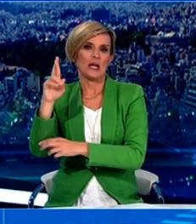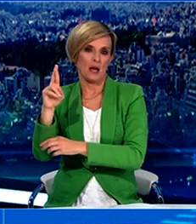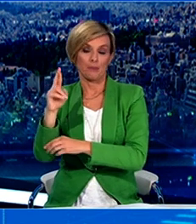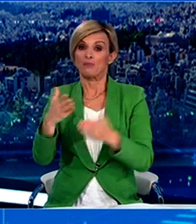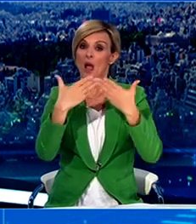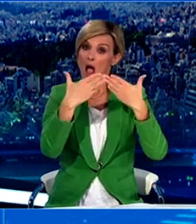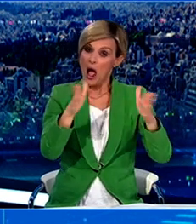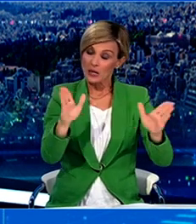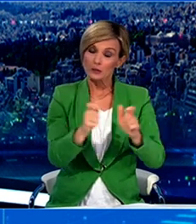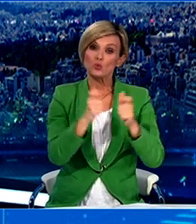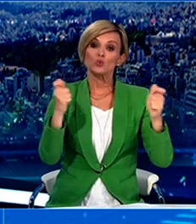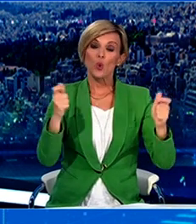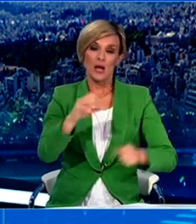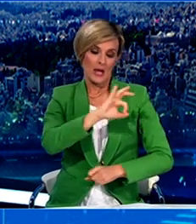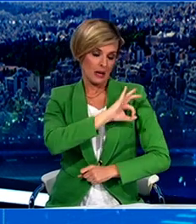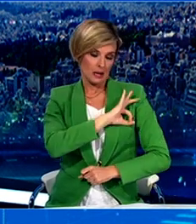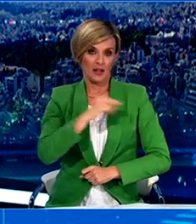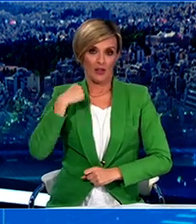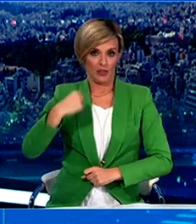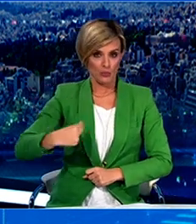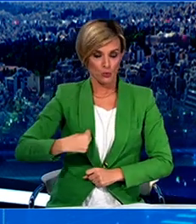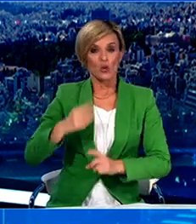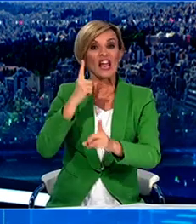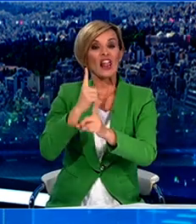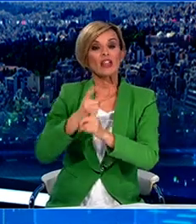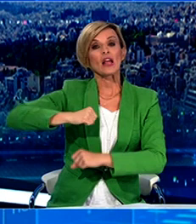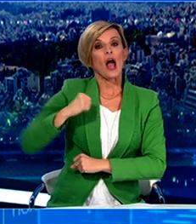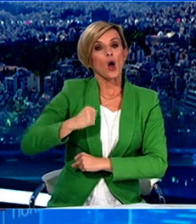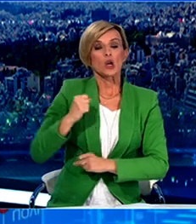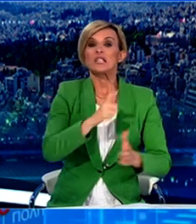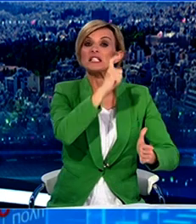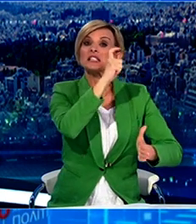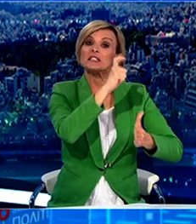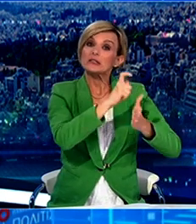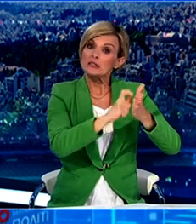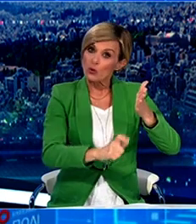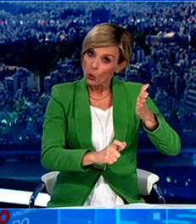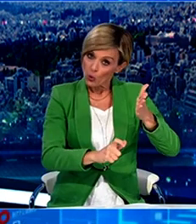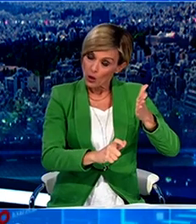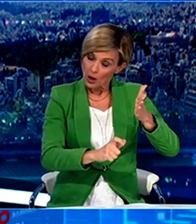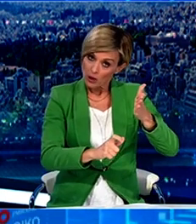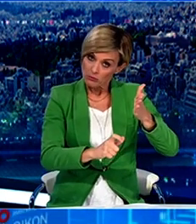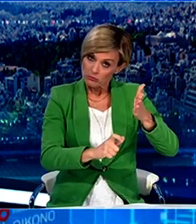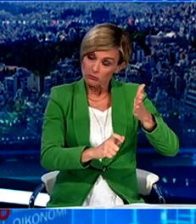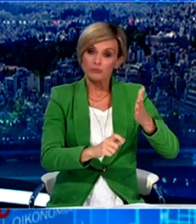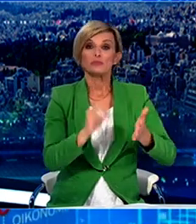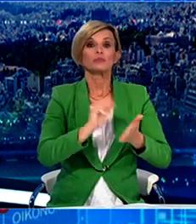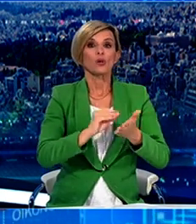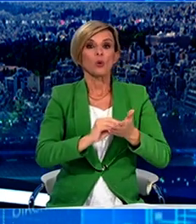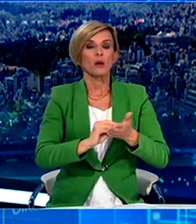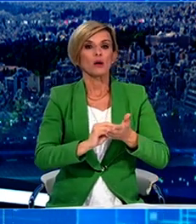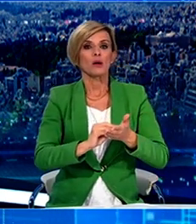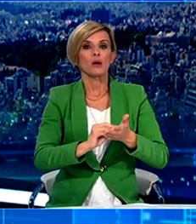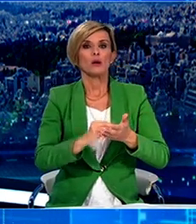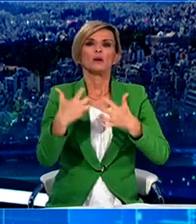πρωτοβάθμιας εκπαίδευσης και τα σχολεία ειδικής αγωγής, τα ξενοδοχεία, στα οποία δίνεται δυνατότητα αναστολής, ο πρωτογενής και ο δευτερογενής